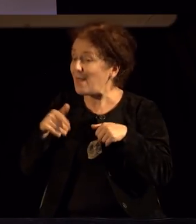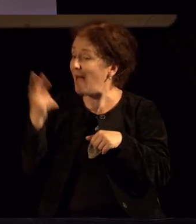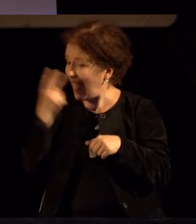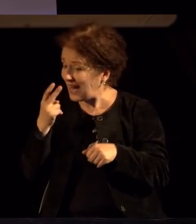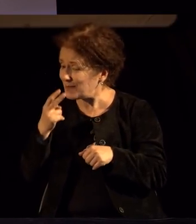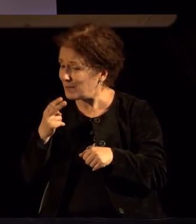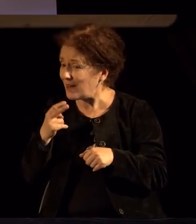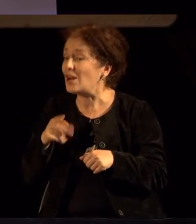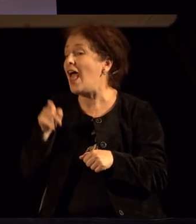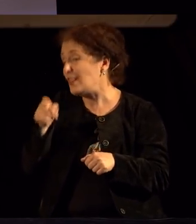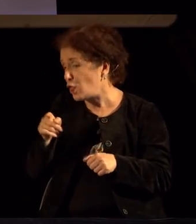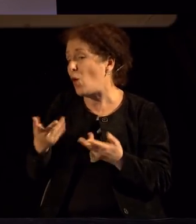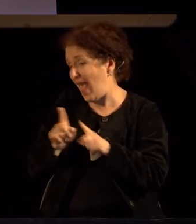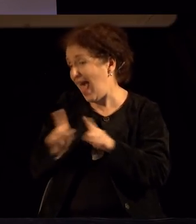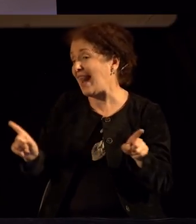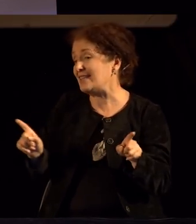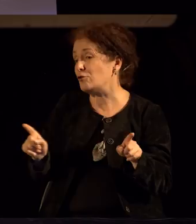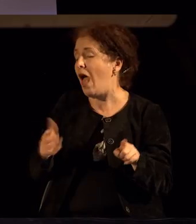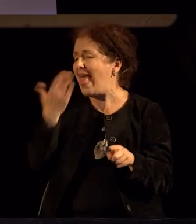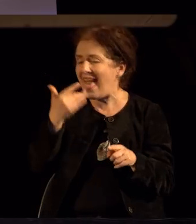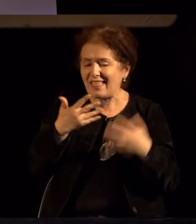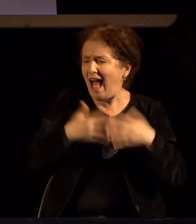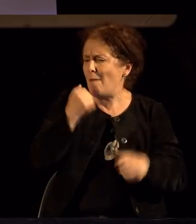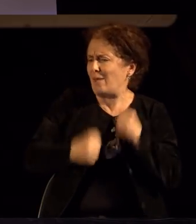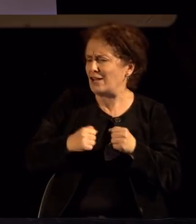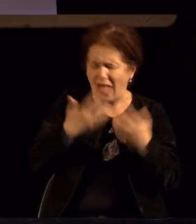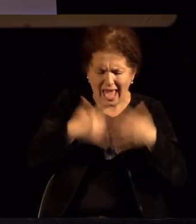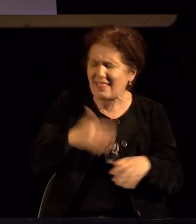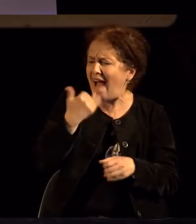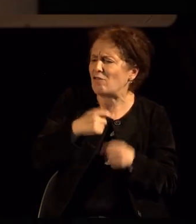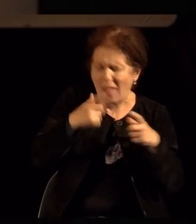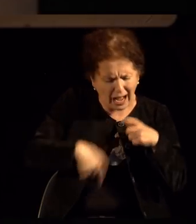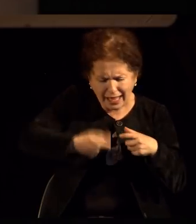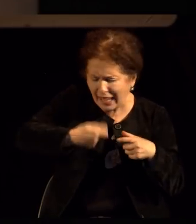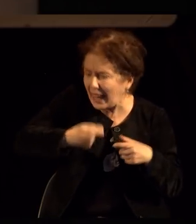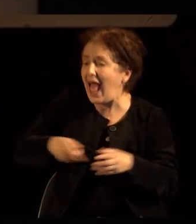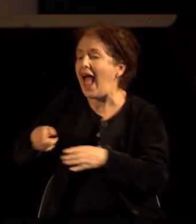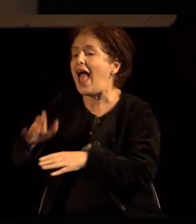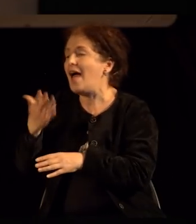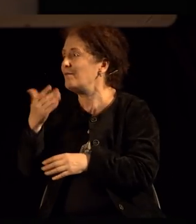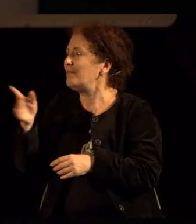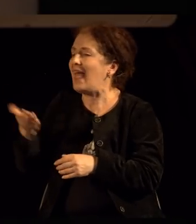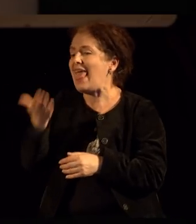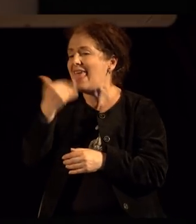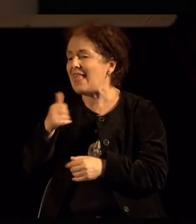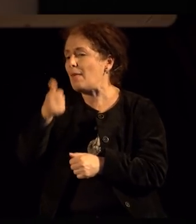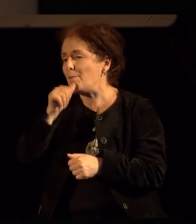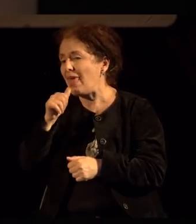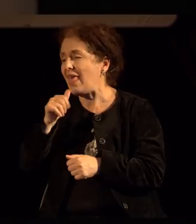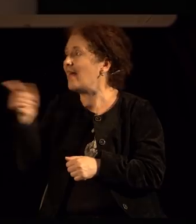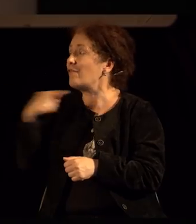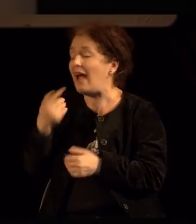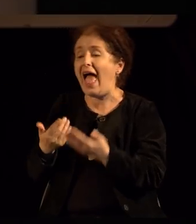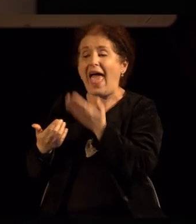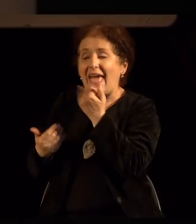мислиме за хедонизам, го имаме уличната представа. Јади, пи, еби, тоа е